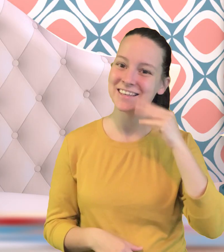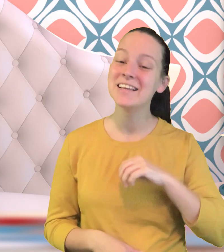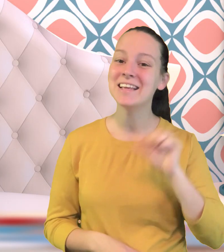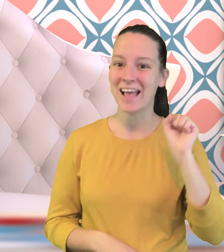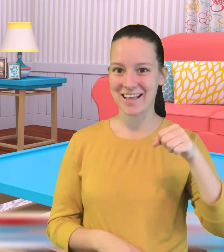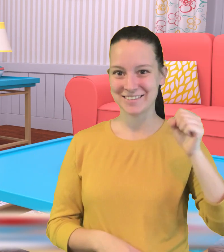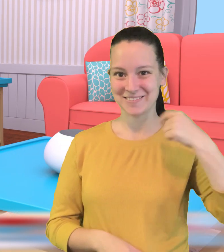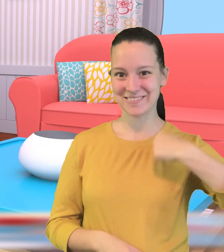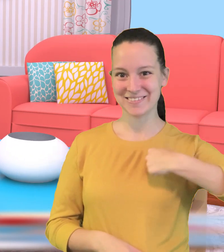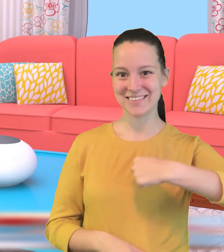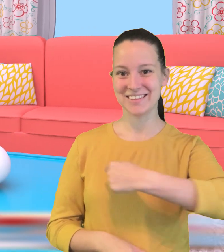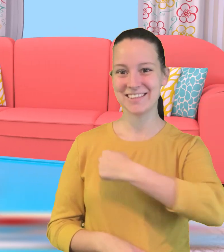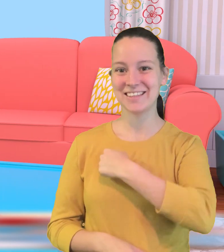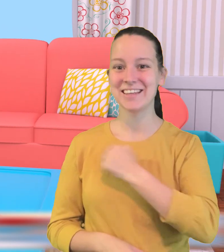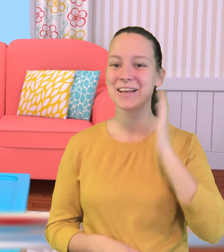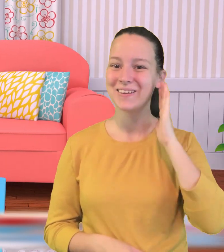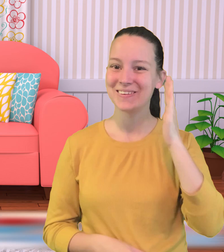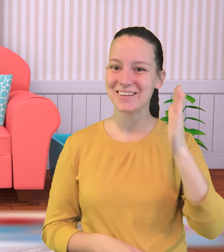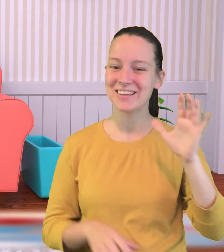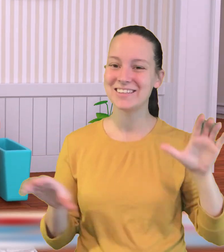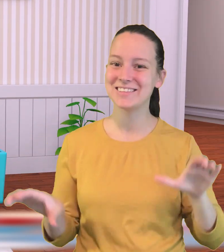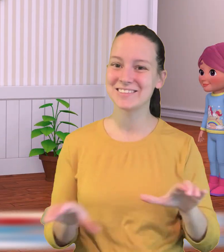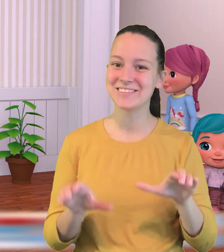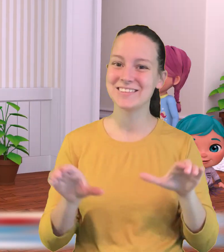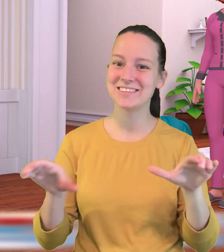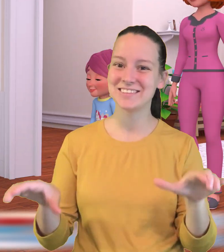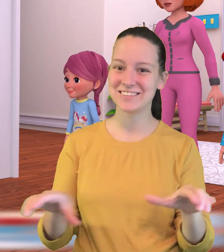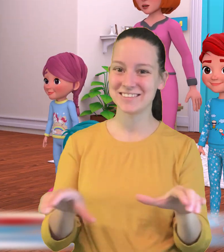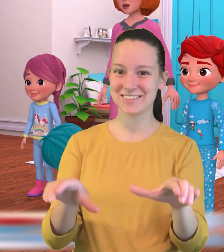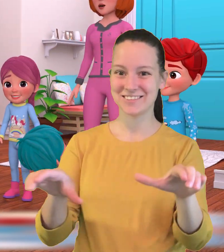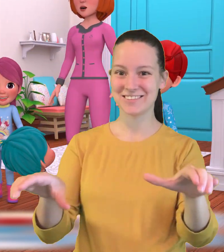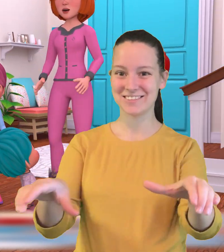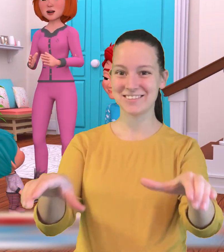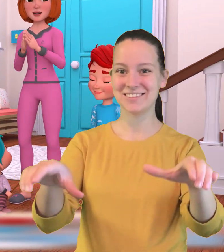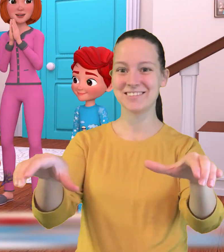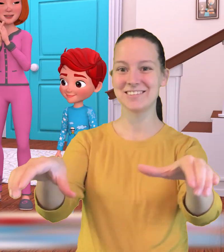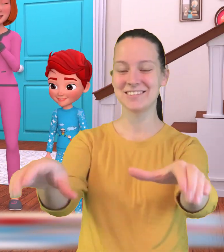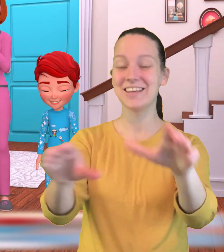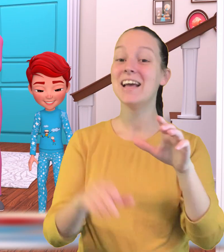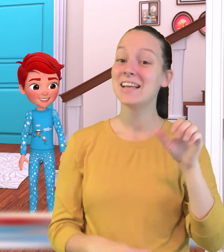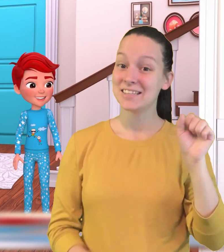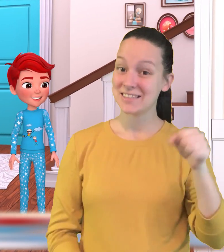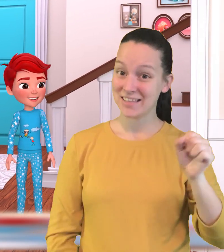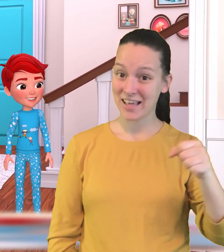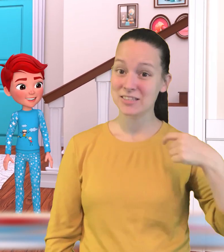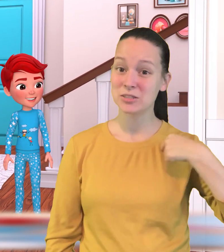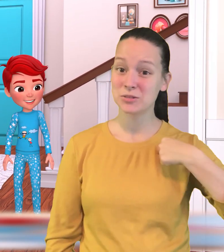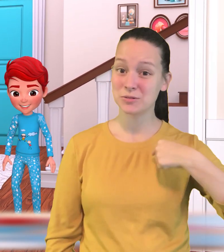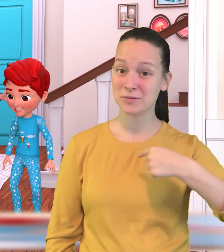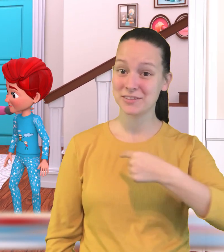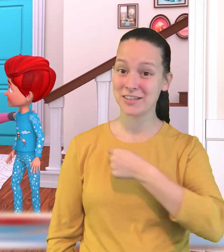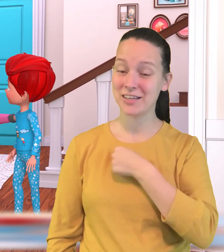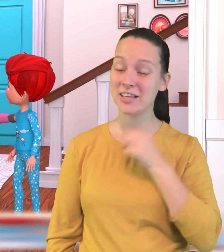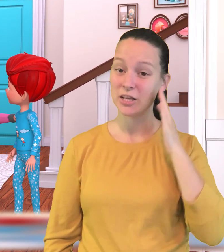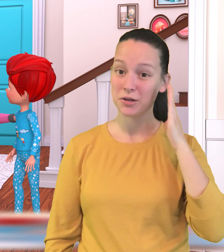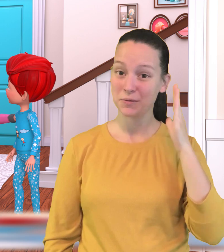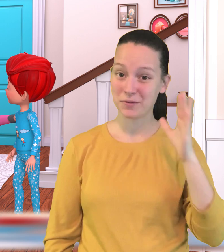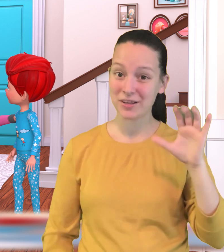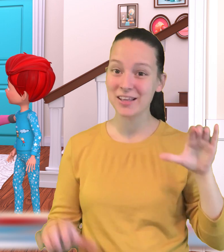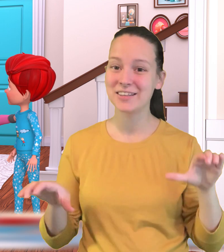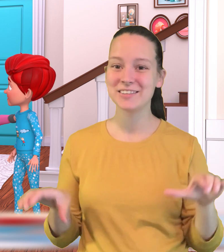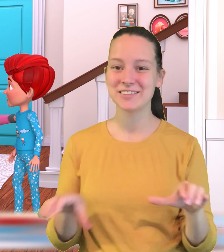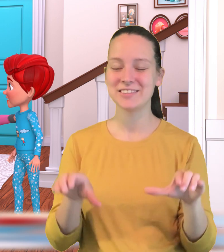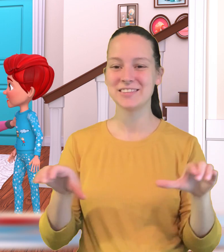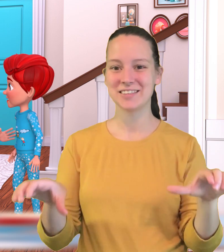niederlegen Ja, das världen wir tun Ja,